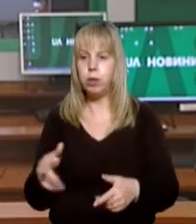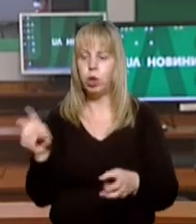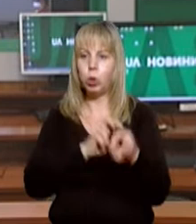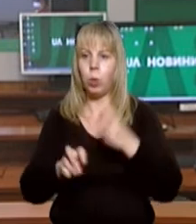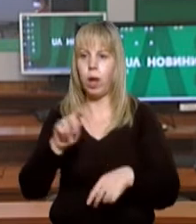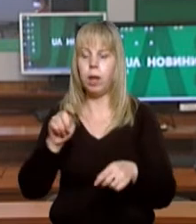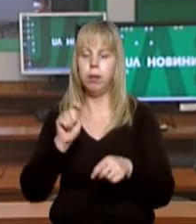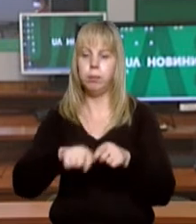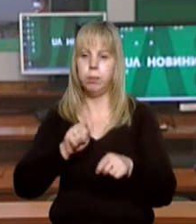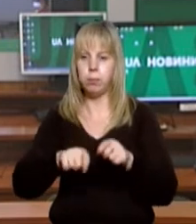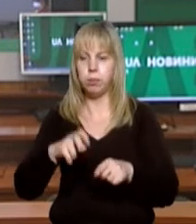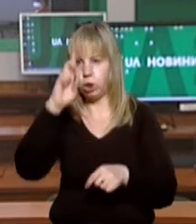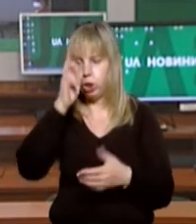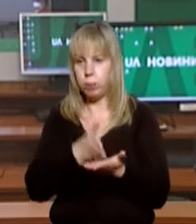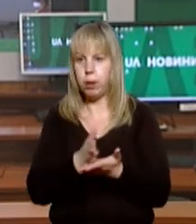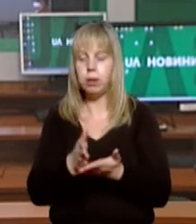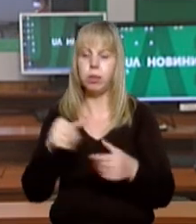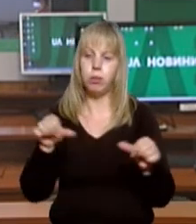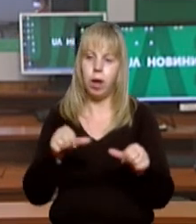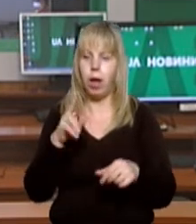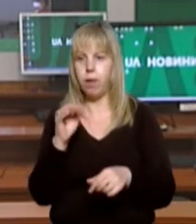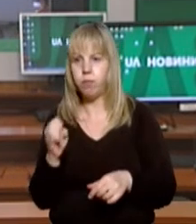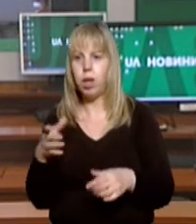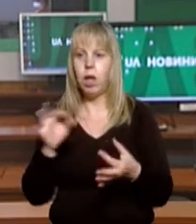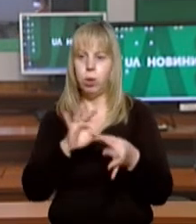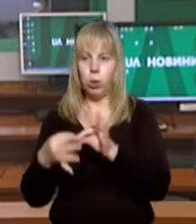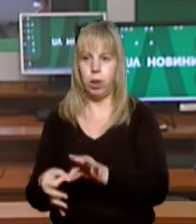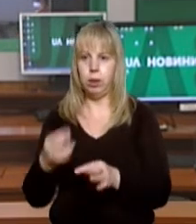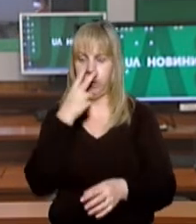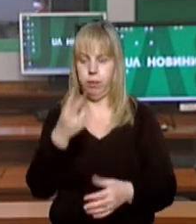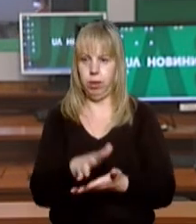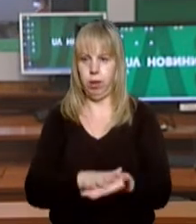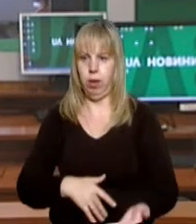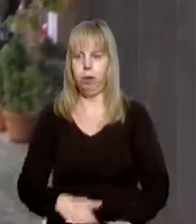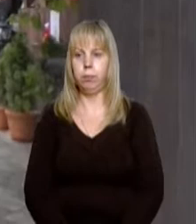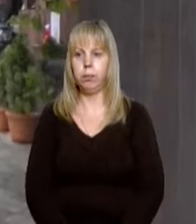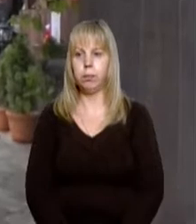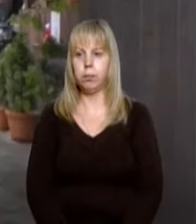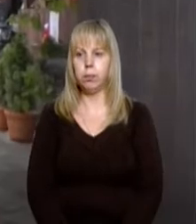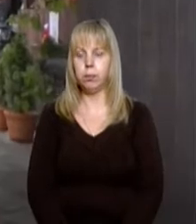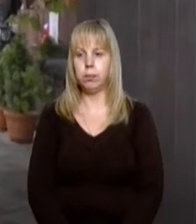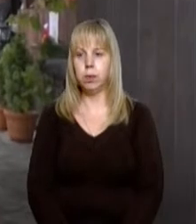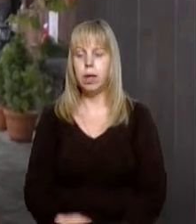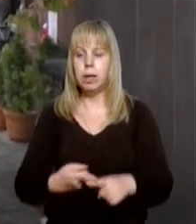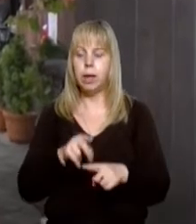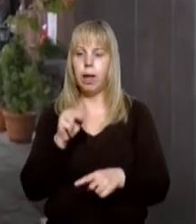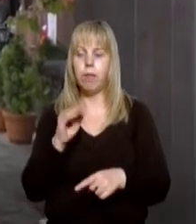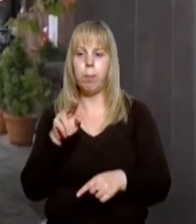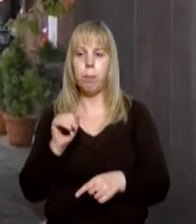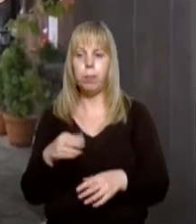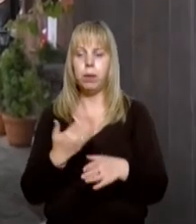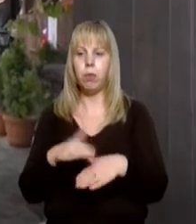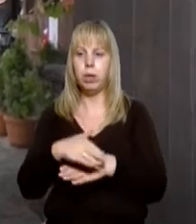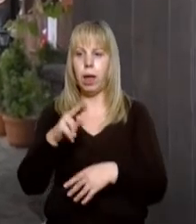інспектори Держпраці у закладах харчування в Ужгороді. Докладніше, дивіться далі. Це кафе «Пап» на